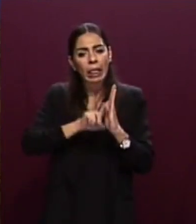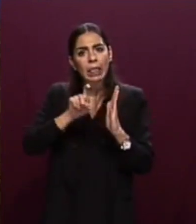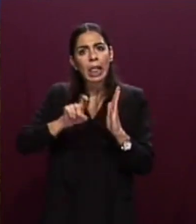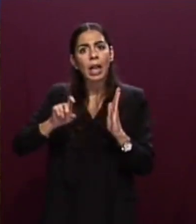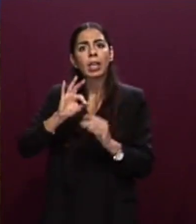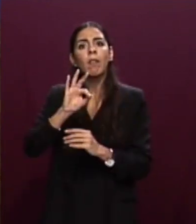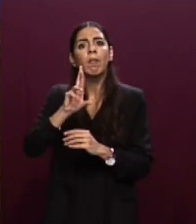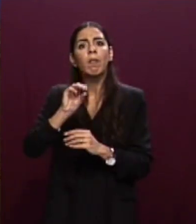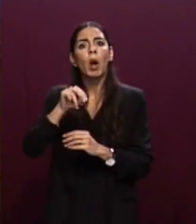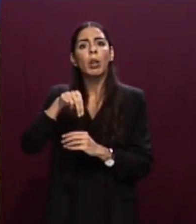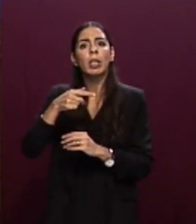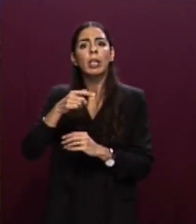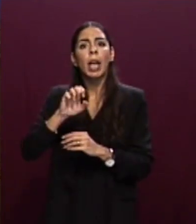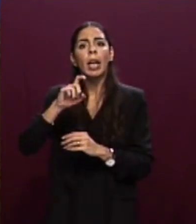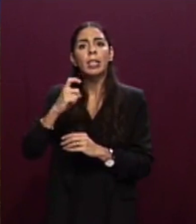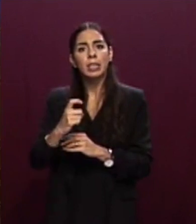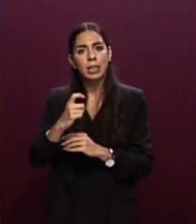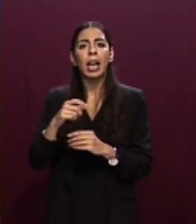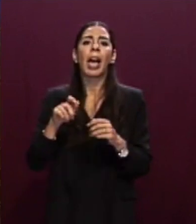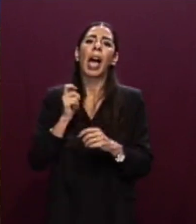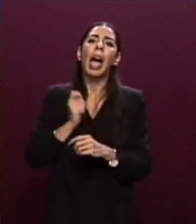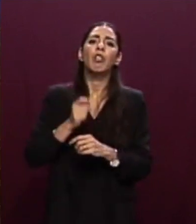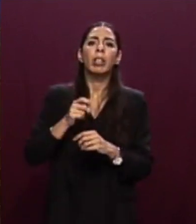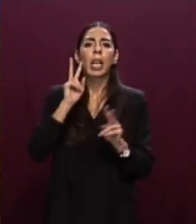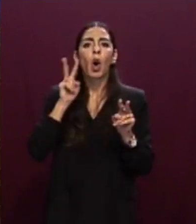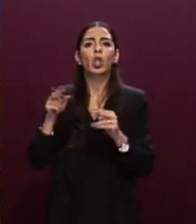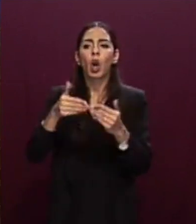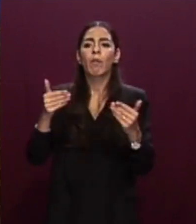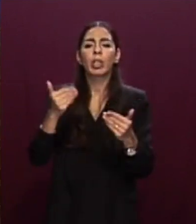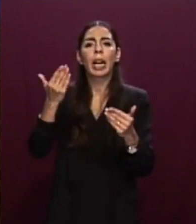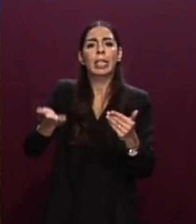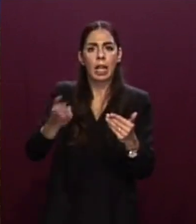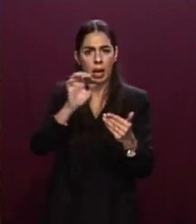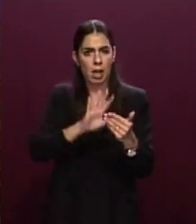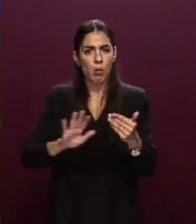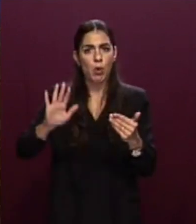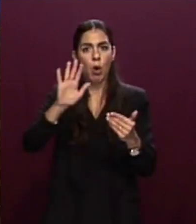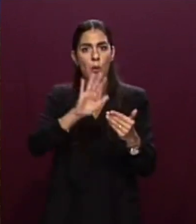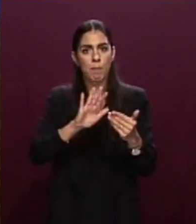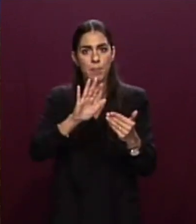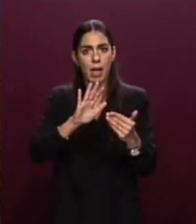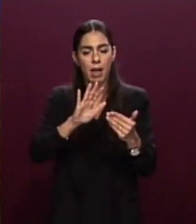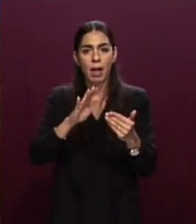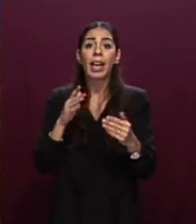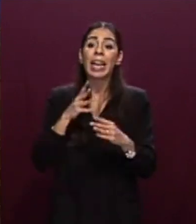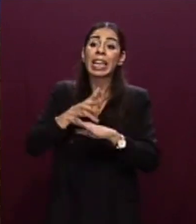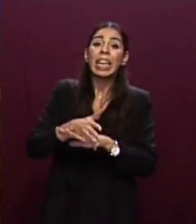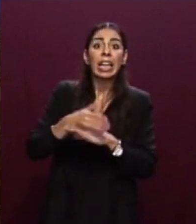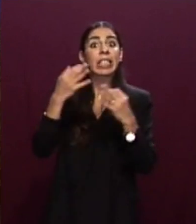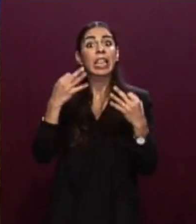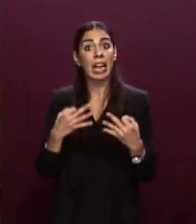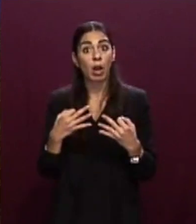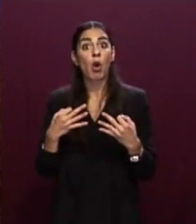Agenzia per il controllo delle frontiere esterne dell'Unione europea, sul totale degli ingressi irregolari nel territorio dell'Unione nel 2022, gli